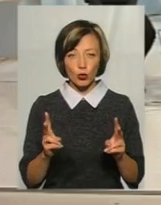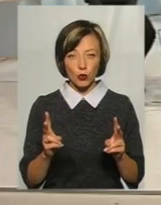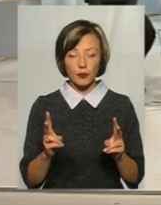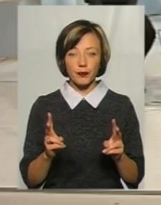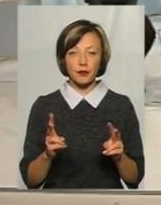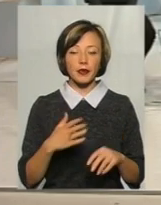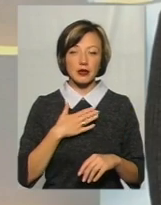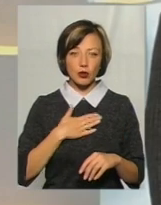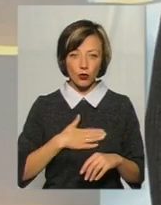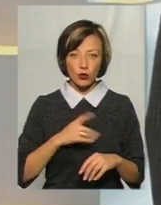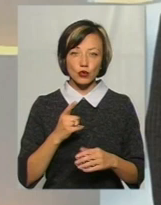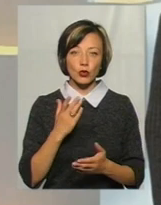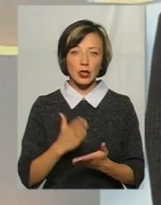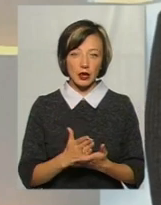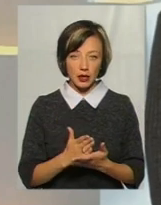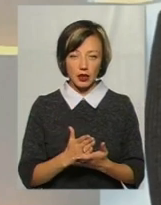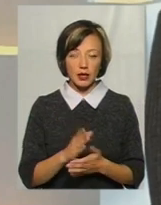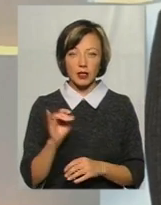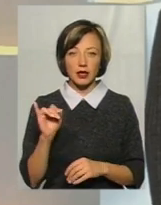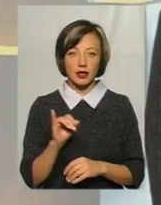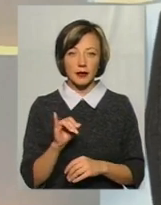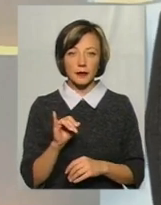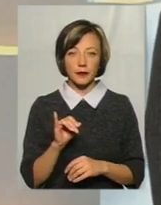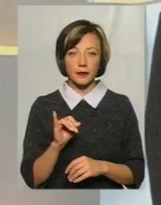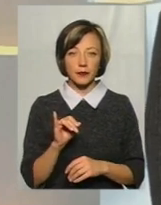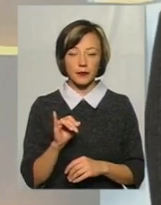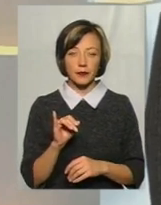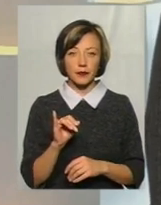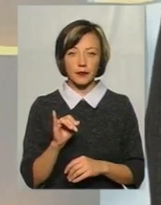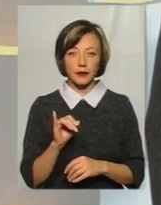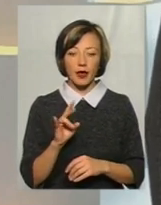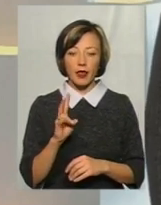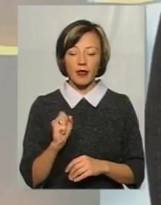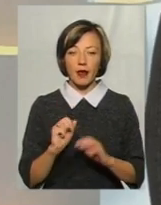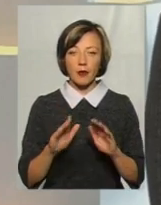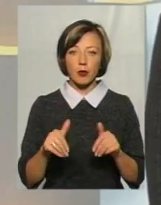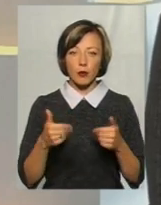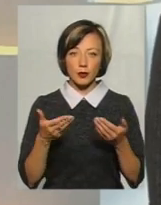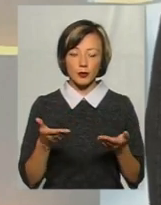хто задовольняється тим, що є, і на пропозиції